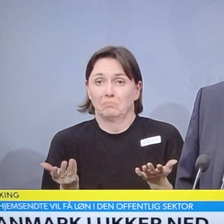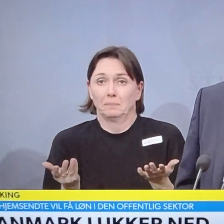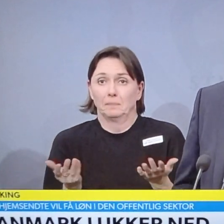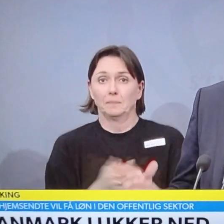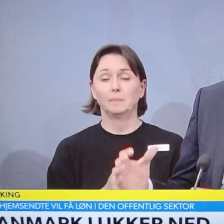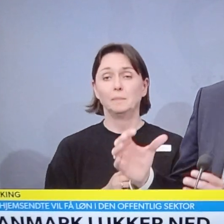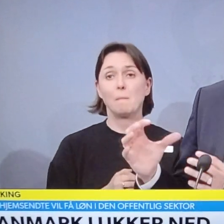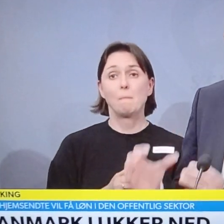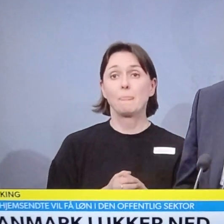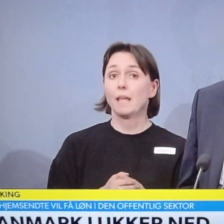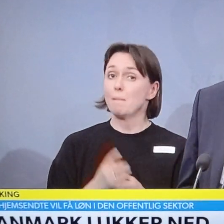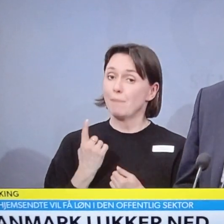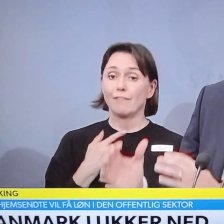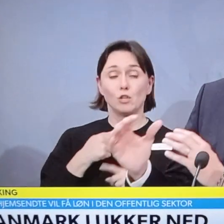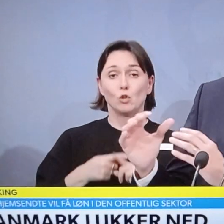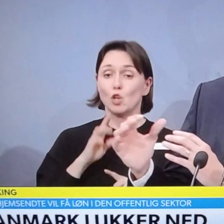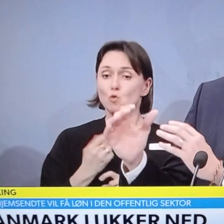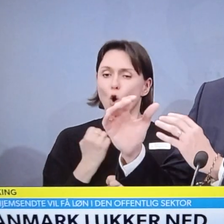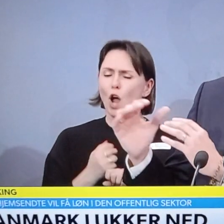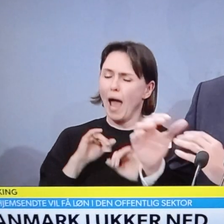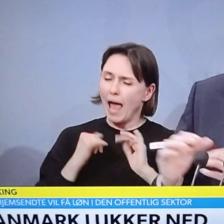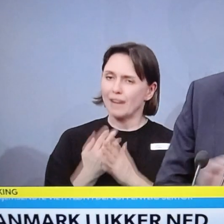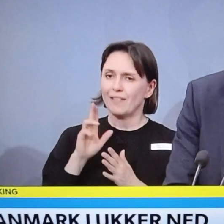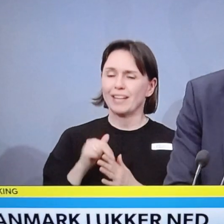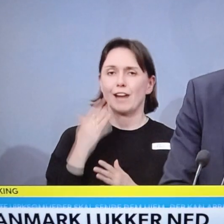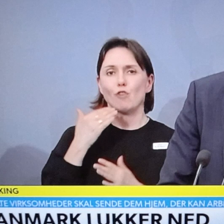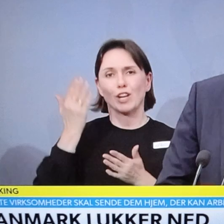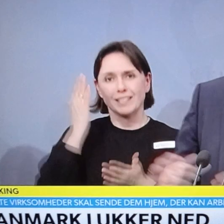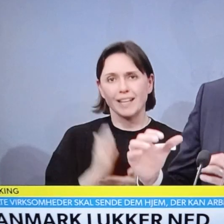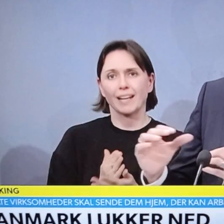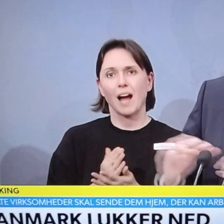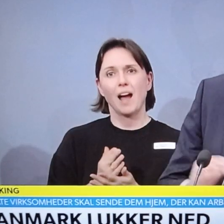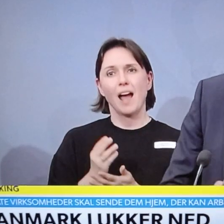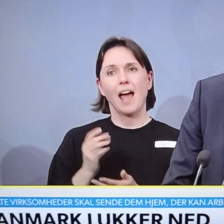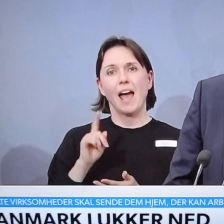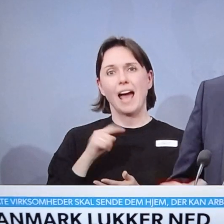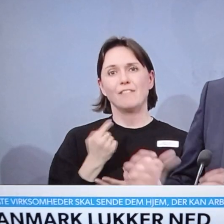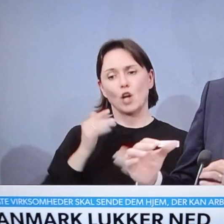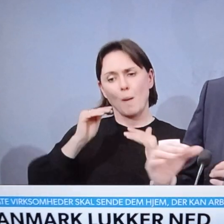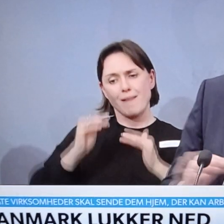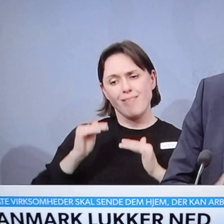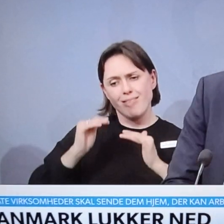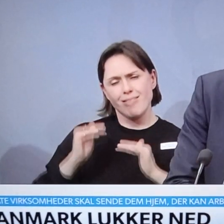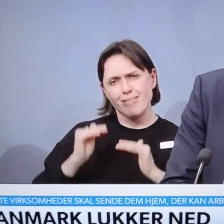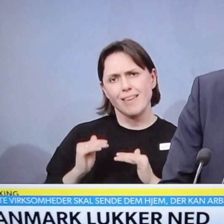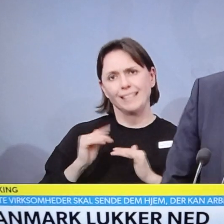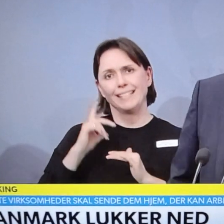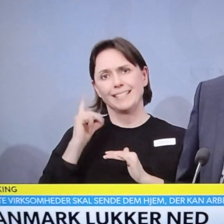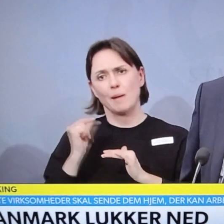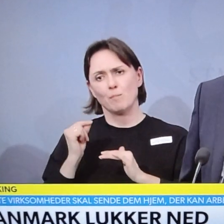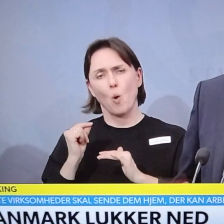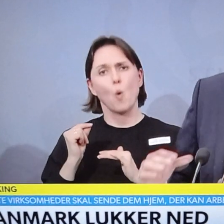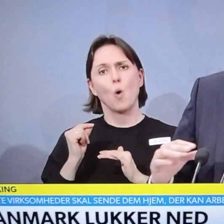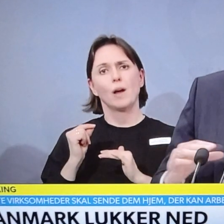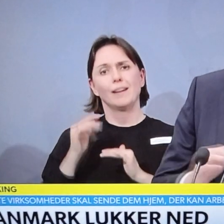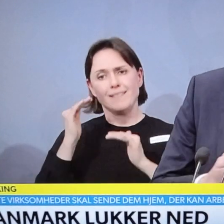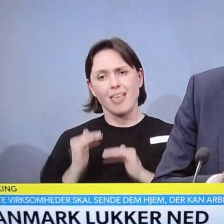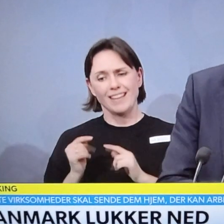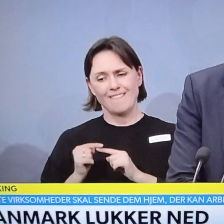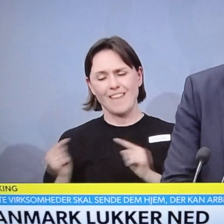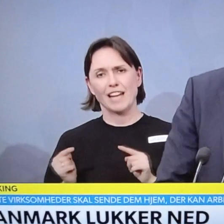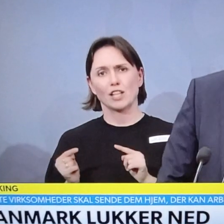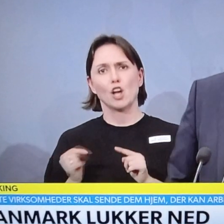Det, vi skal gøre, det er bare at gøre alt, hvad vi kan, for at sikre, at vi kommer ned i et tempo og en fase, hvor vi altså får den